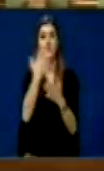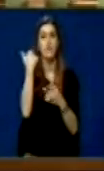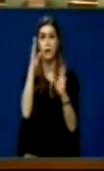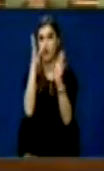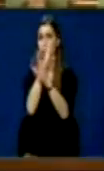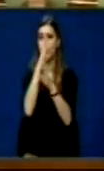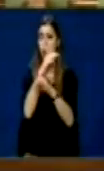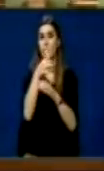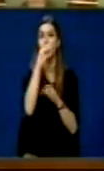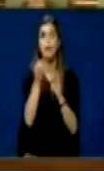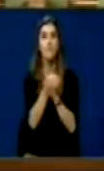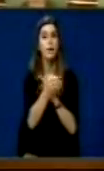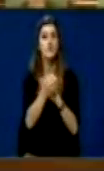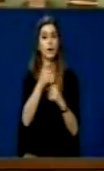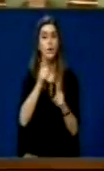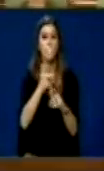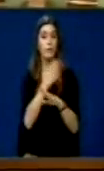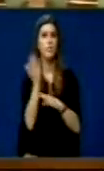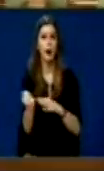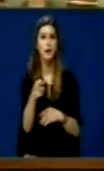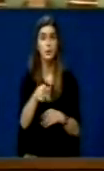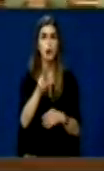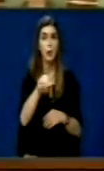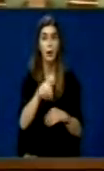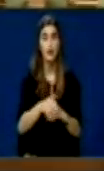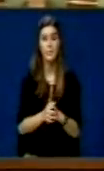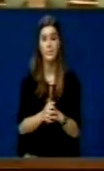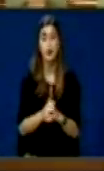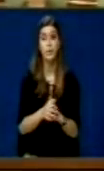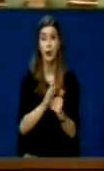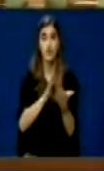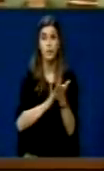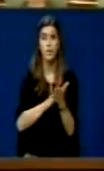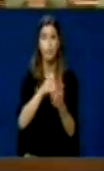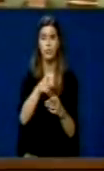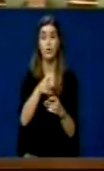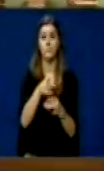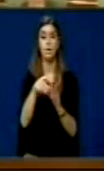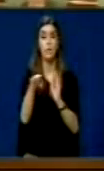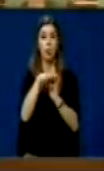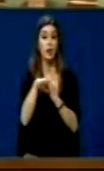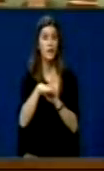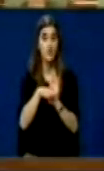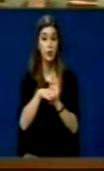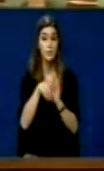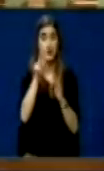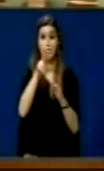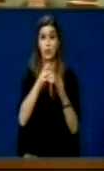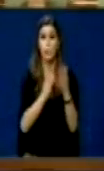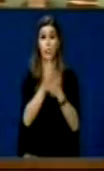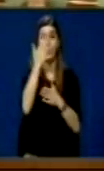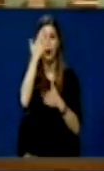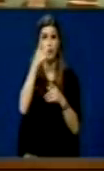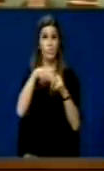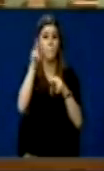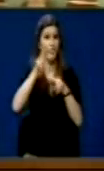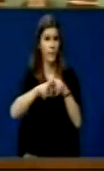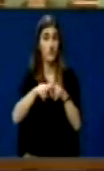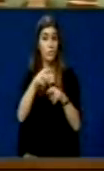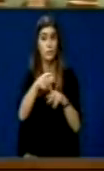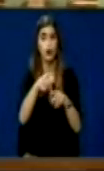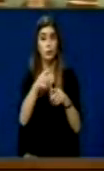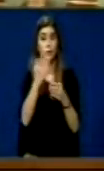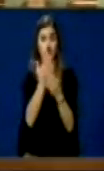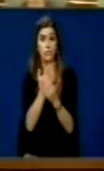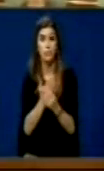edhe gjatë kuatë pas luftës. Por, nëse do të kalon të kërliqë dhe do të amnistohaj në këtë rast kontraktimi i